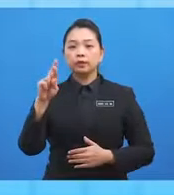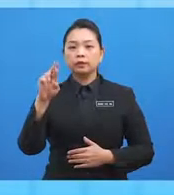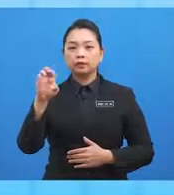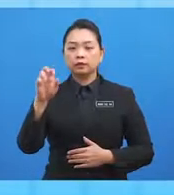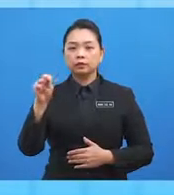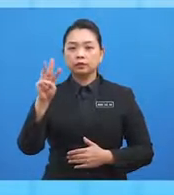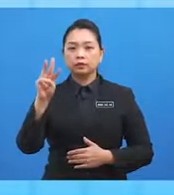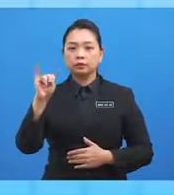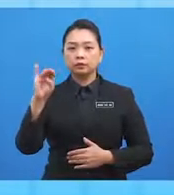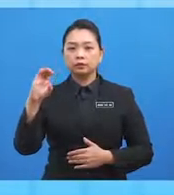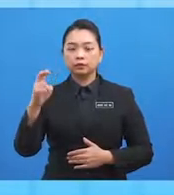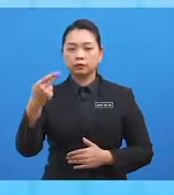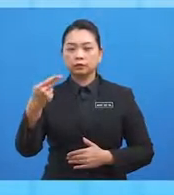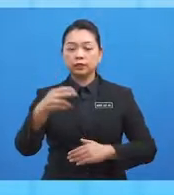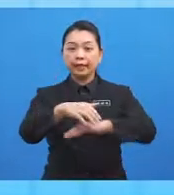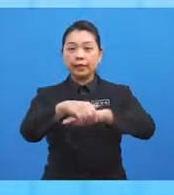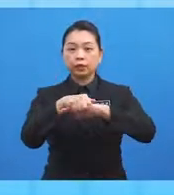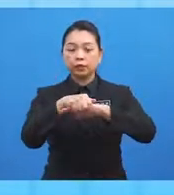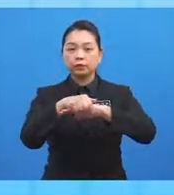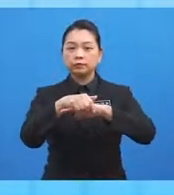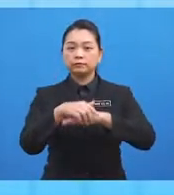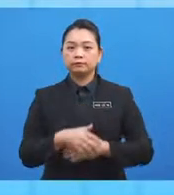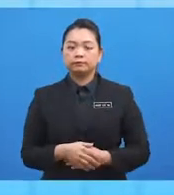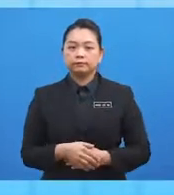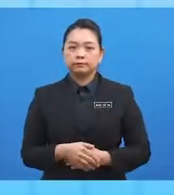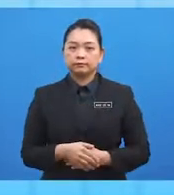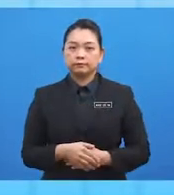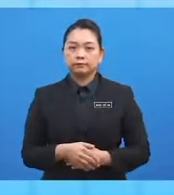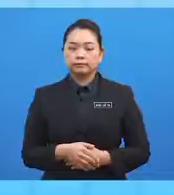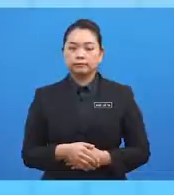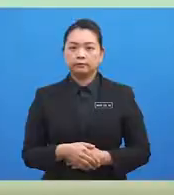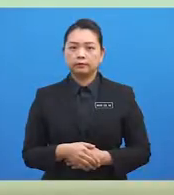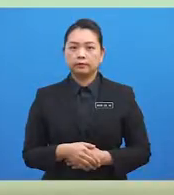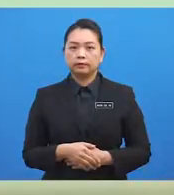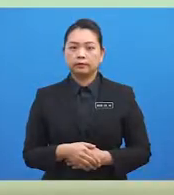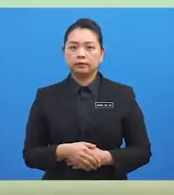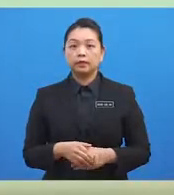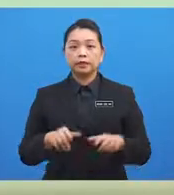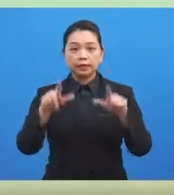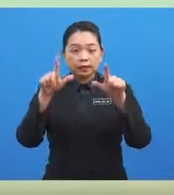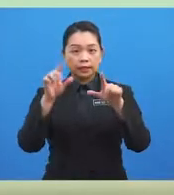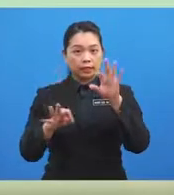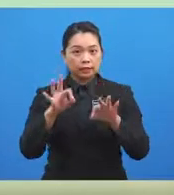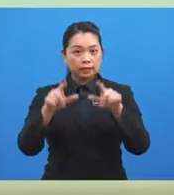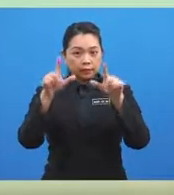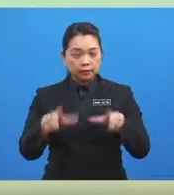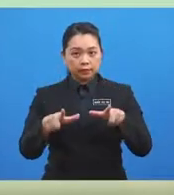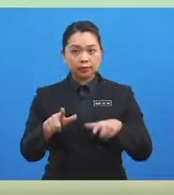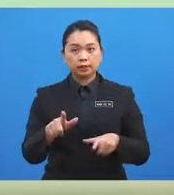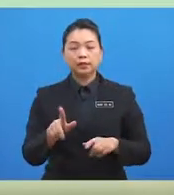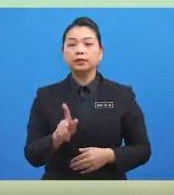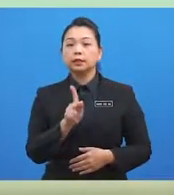ditetapkan sebagai meridian pemulaan. Meridian yang terletak di sebelah kanan meridian greenish